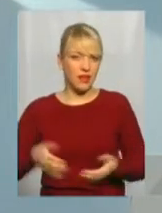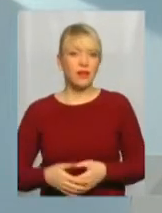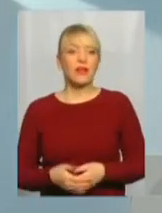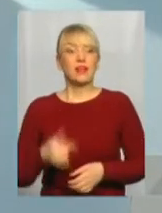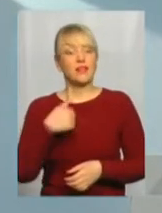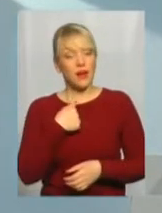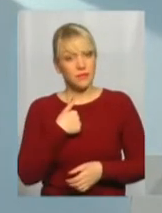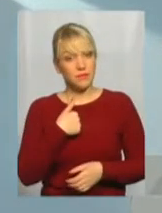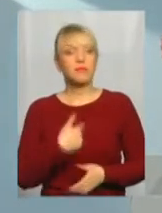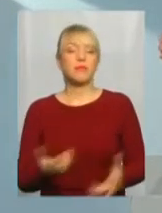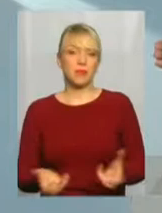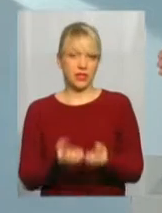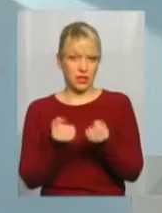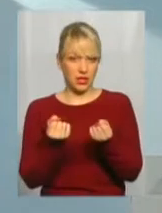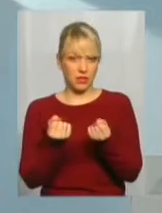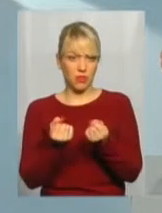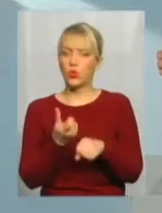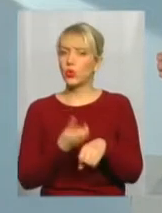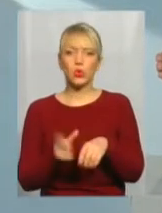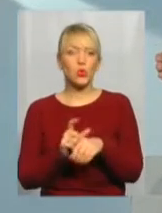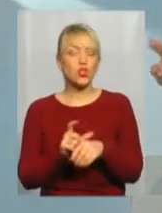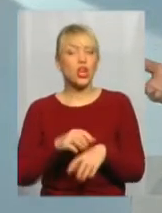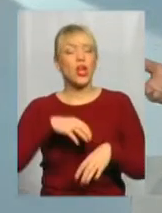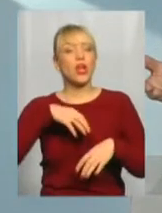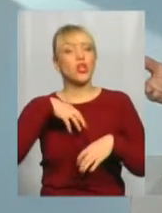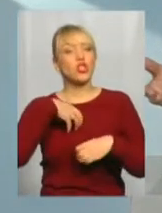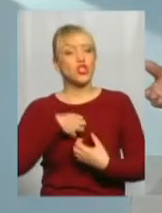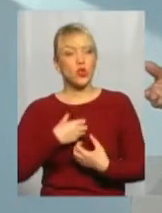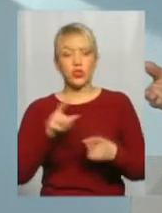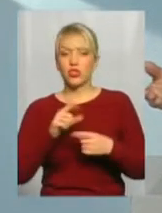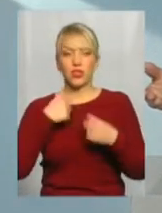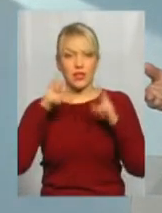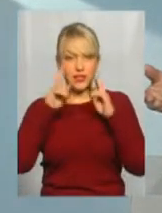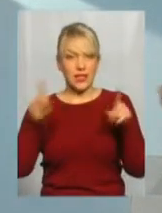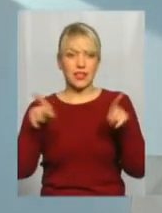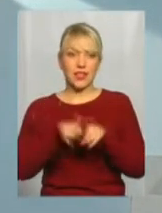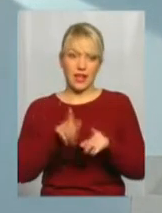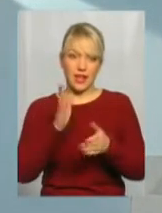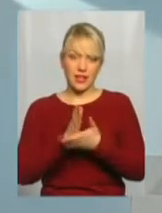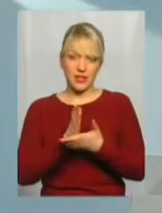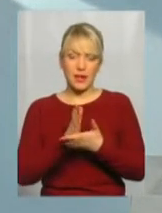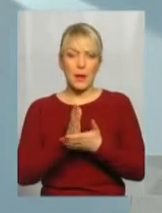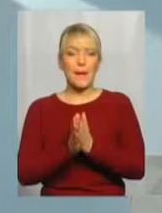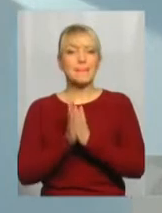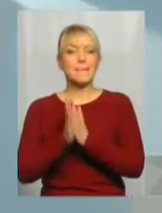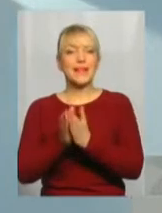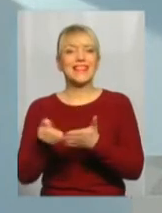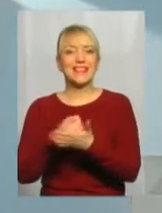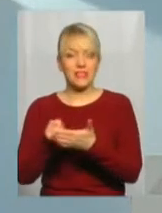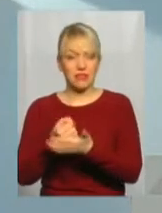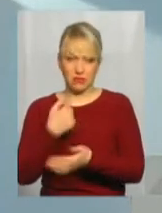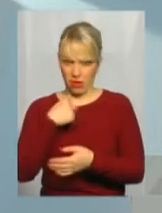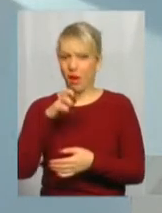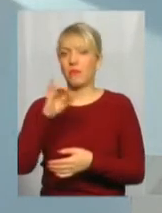Я підтримую. Дуже шкода, що я не знала, що є така петиція. І я би підписала,